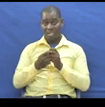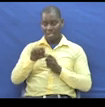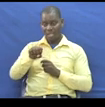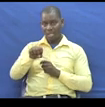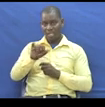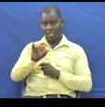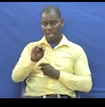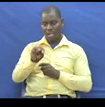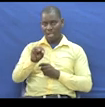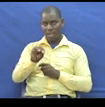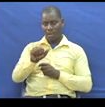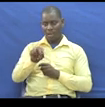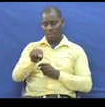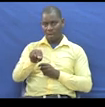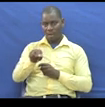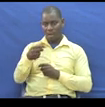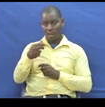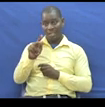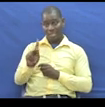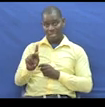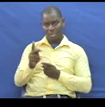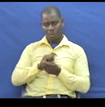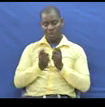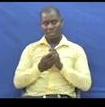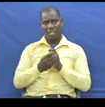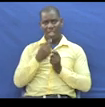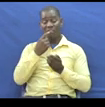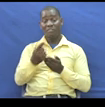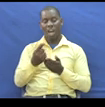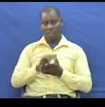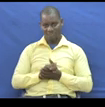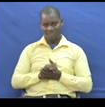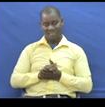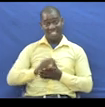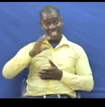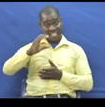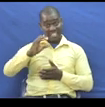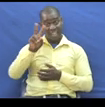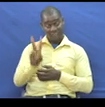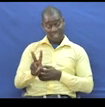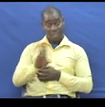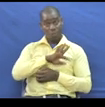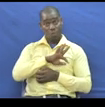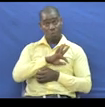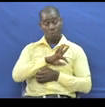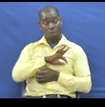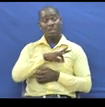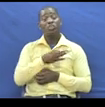Ya Kisemantiki Kutafsiri Kwa mfano Kuna Kitu Kenaitua Curriculum Vitae CV Kwa ufupi Kwa tingeleza